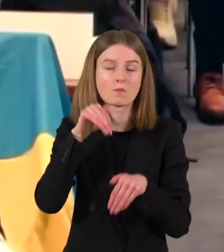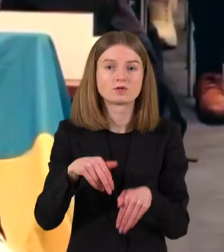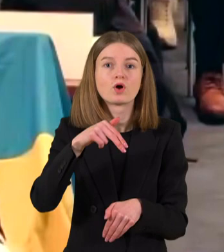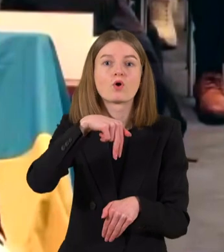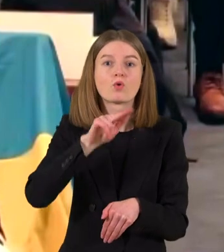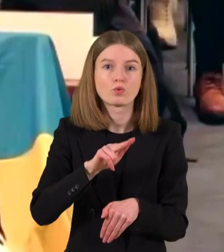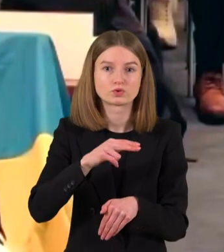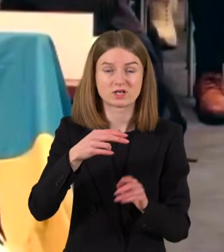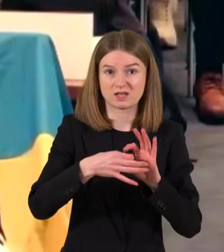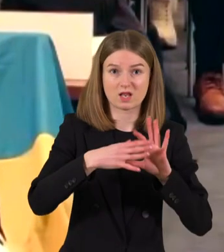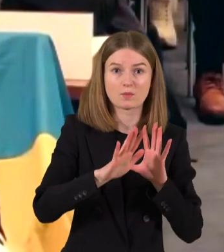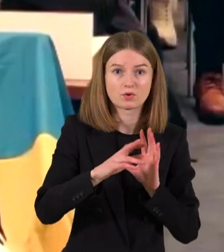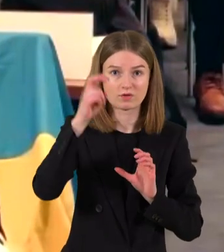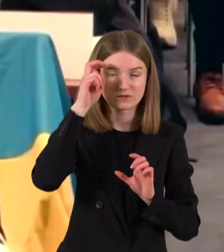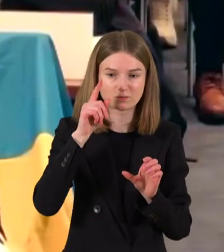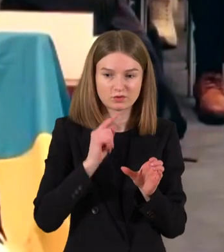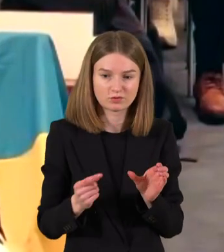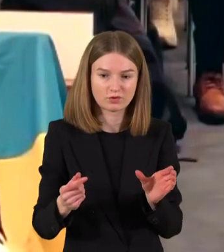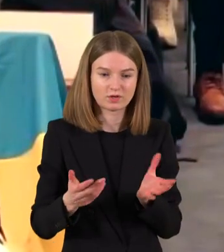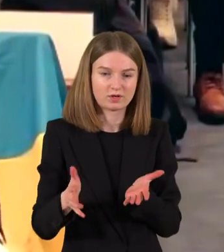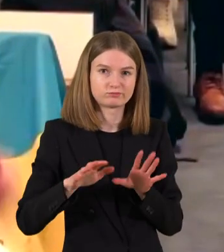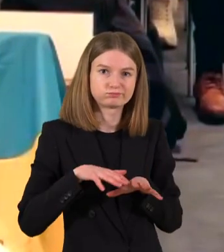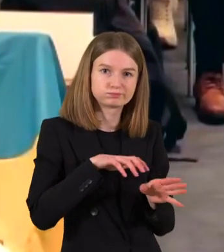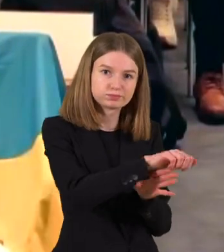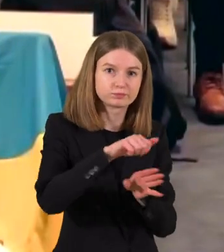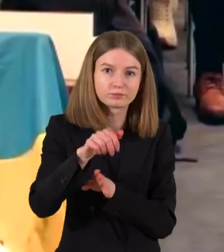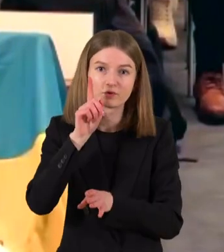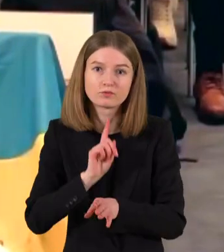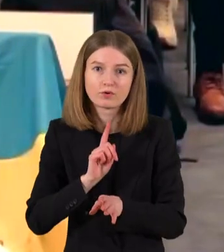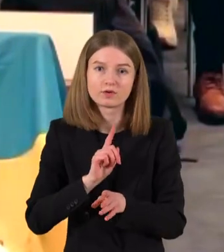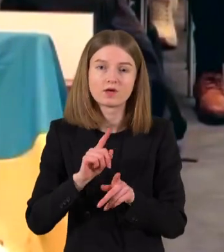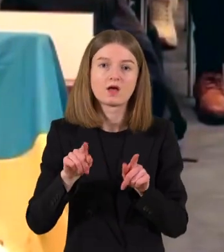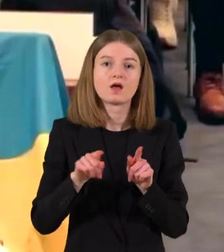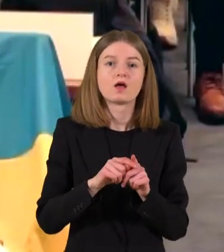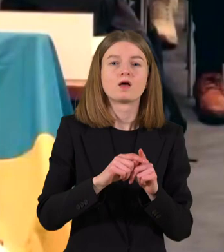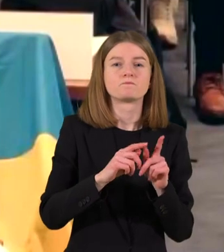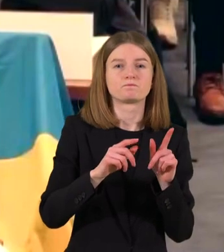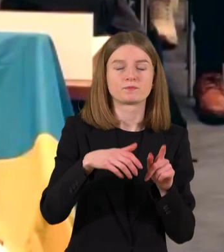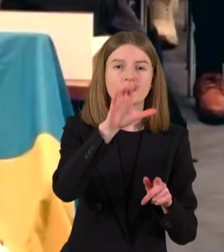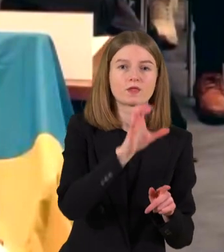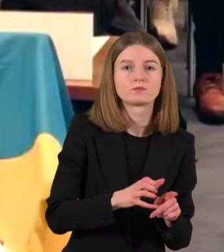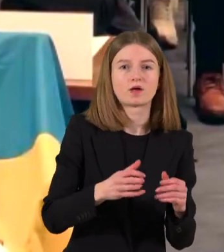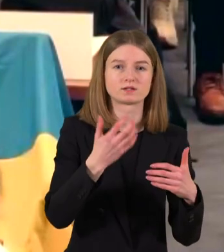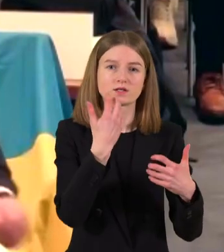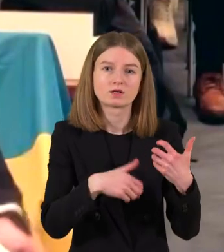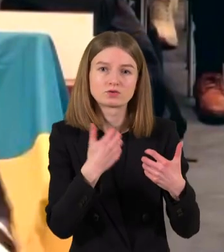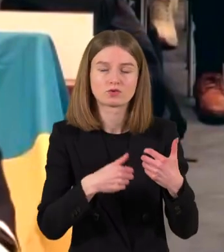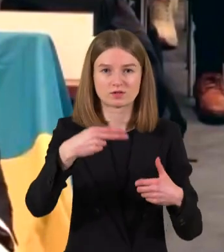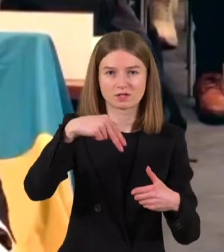nepriklausomų valstybių aneksiją. Donbasas, Hersonas, Zaporyžės rytis, Luganskas.